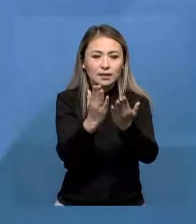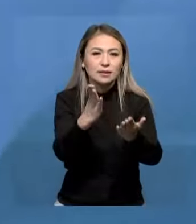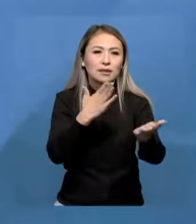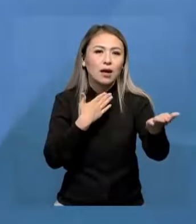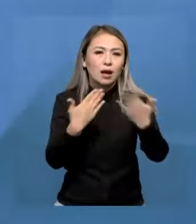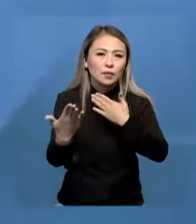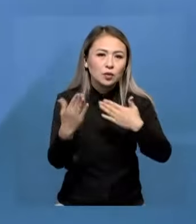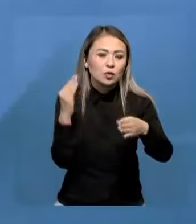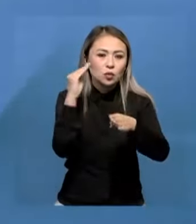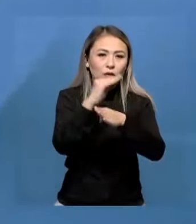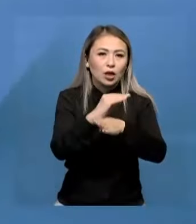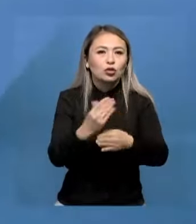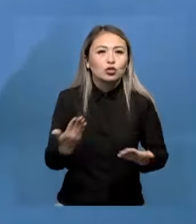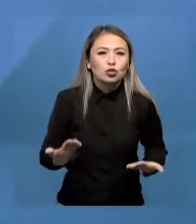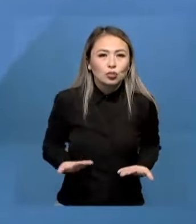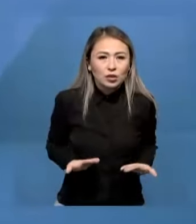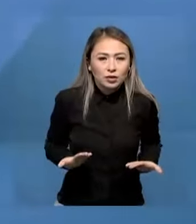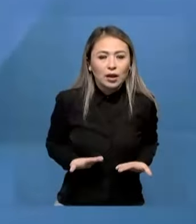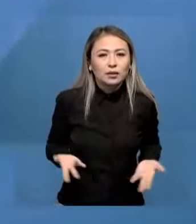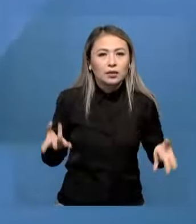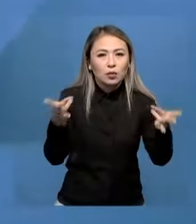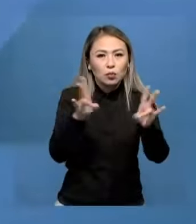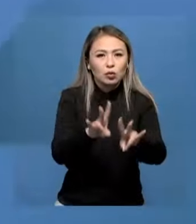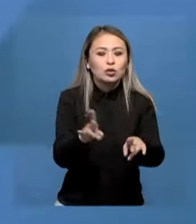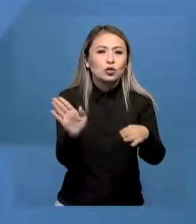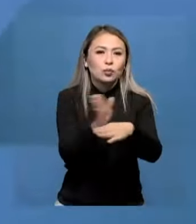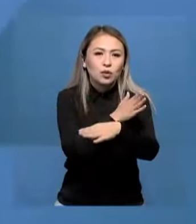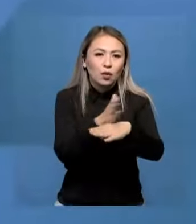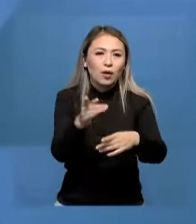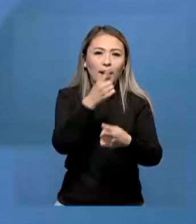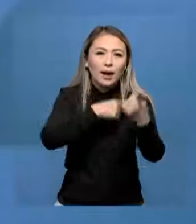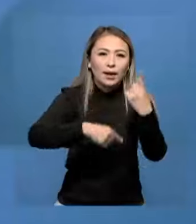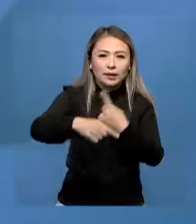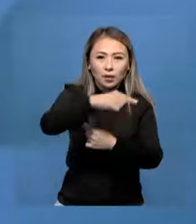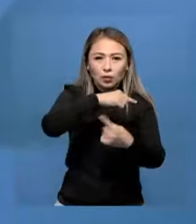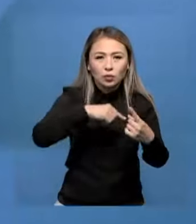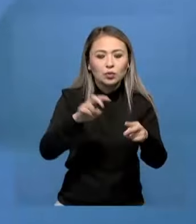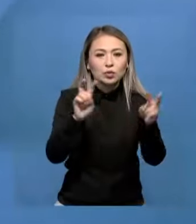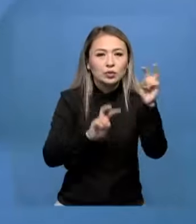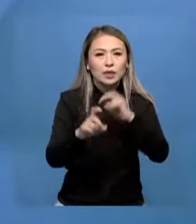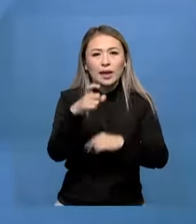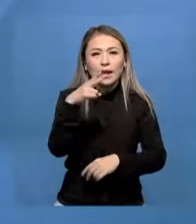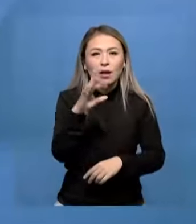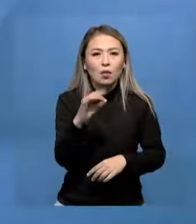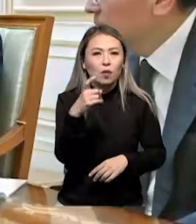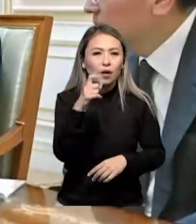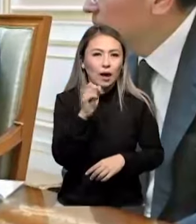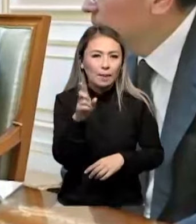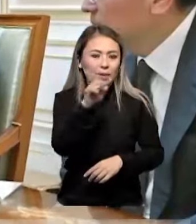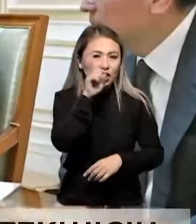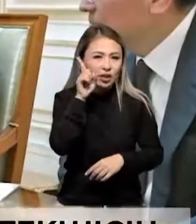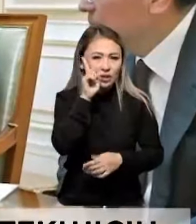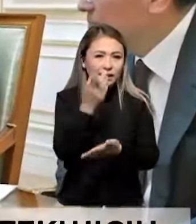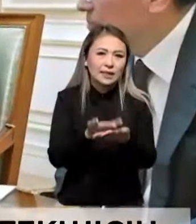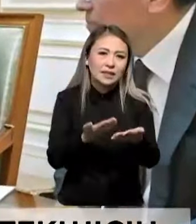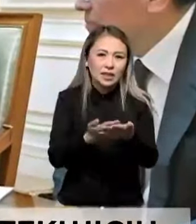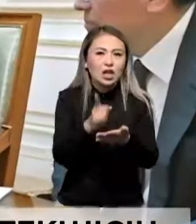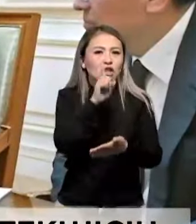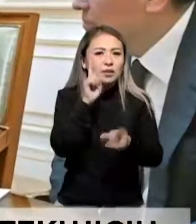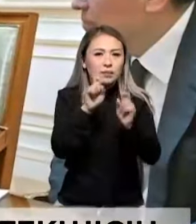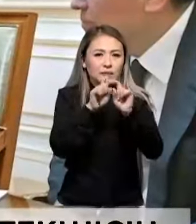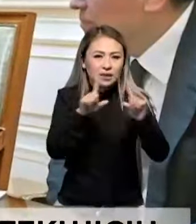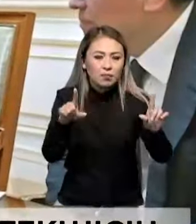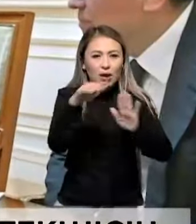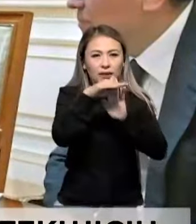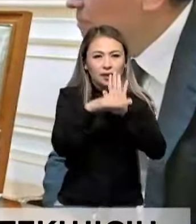қарымқатынасы қалыптастырды, сондаяқ тұрмыстық қалдықтарды бөлек сұрыпта үшене қайта өңдеді көздетін әко хап жасылгенсе